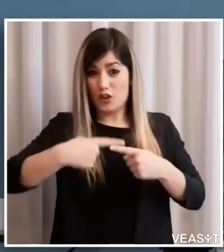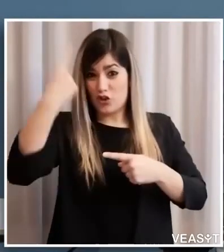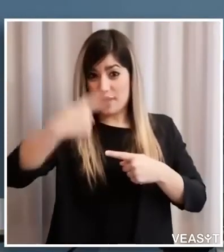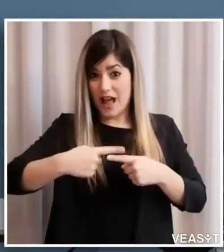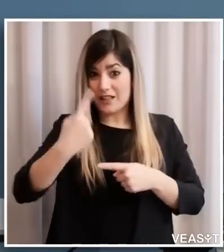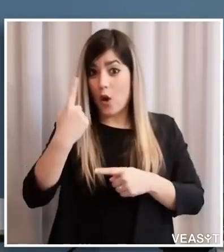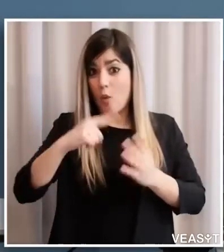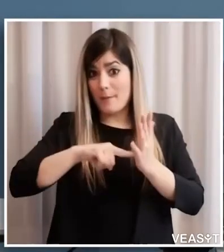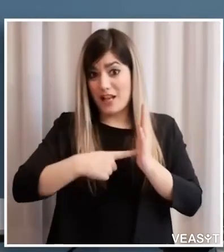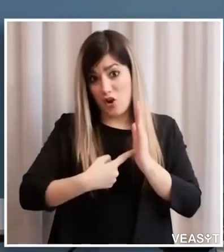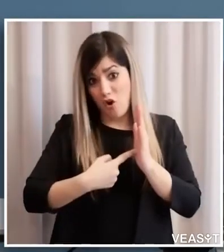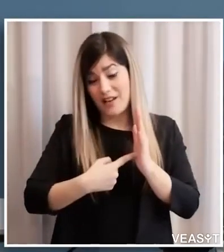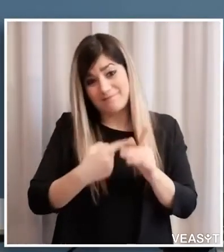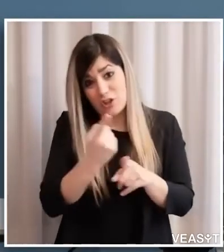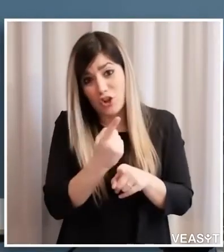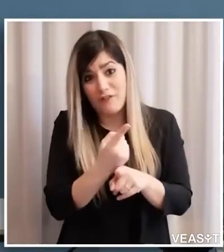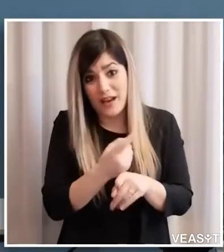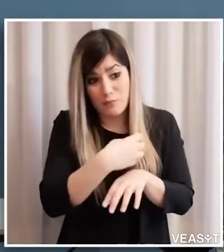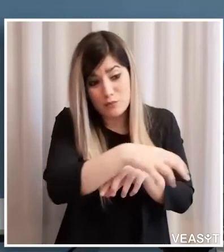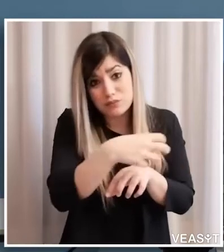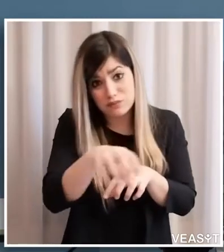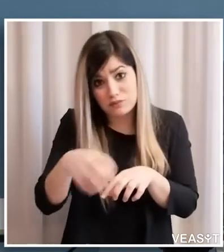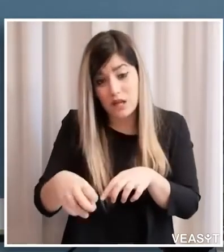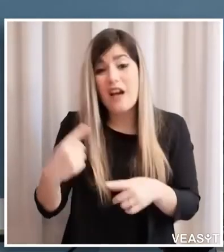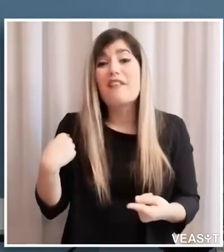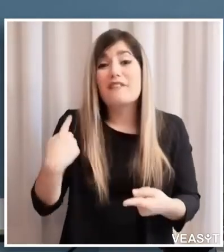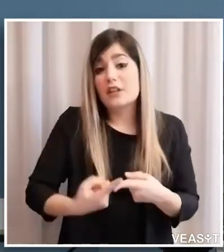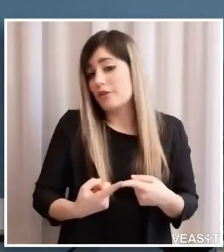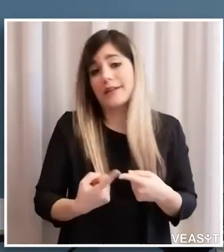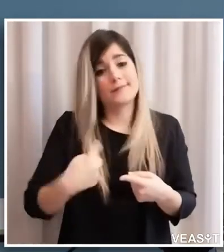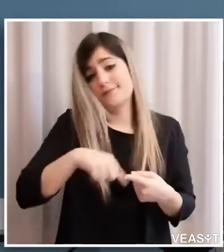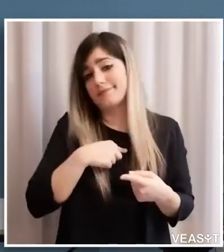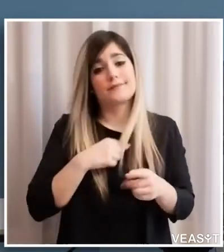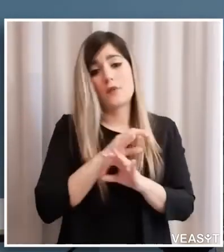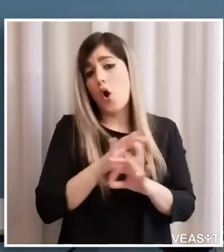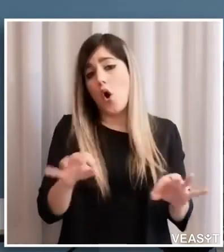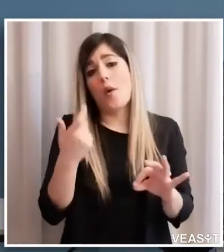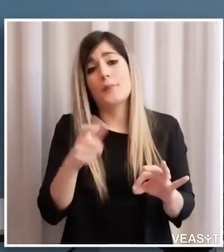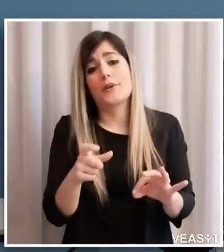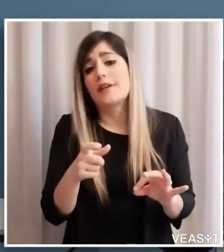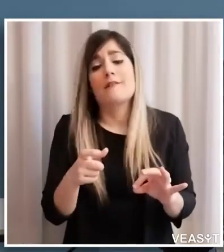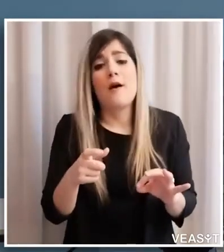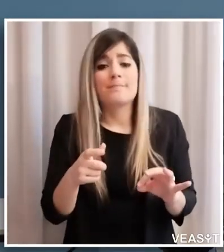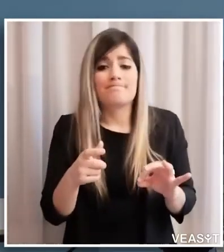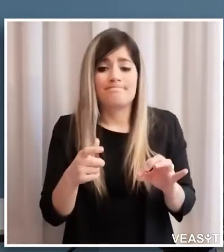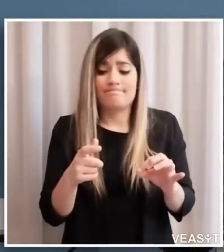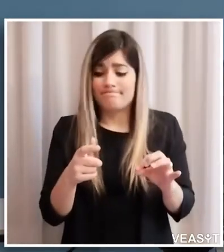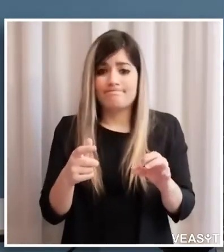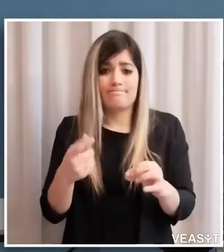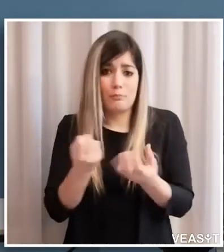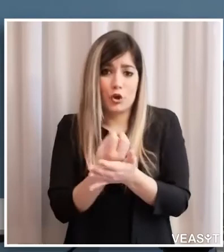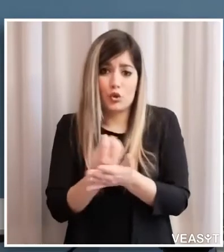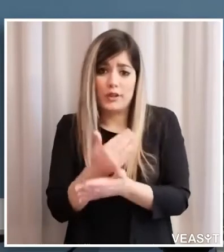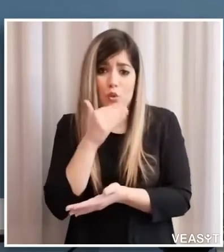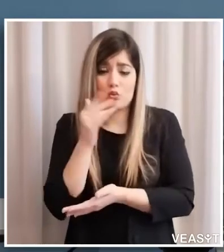e perciò fin d'ora non l'abbiamo fatto perché non ci sarebbe stata la distributività necessaria non